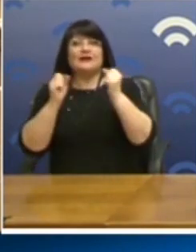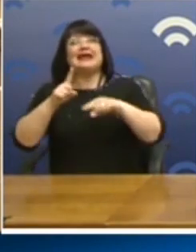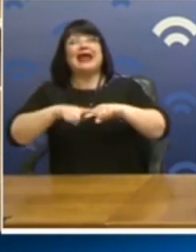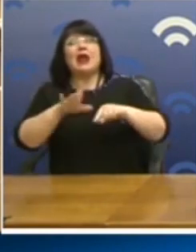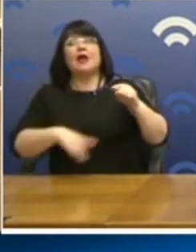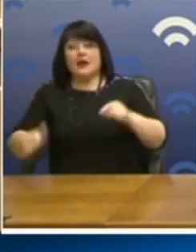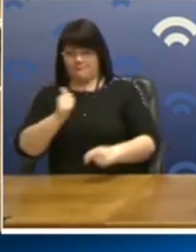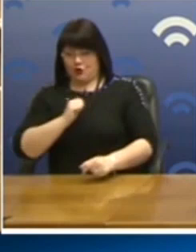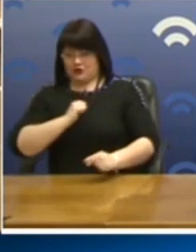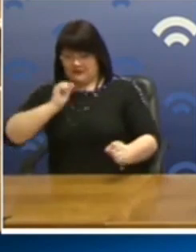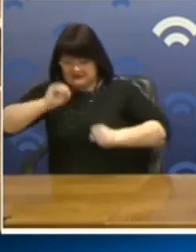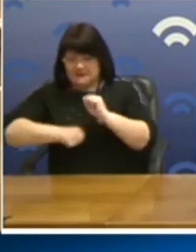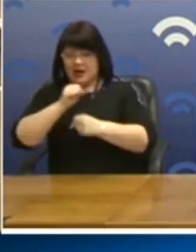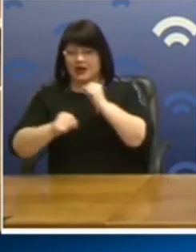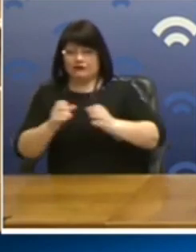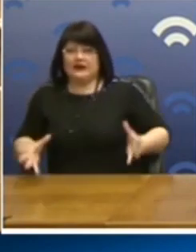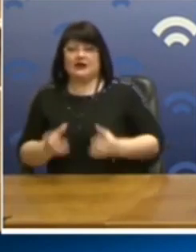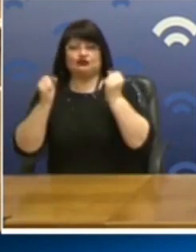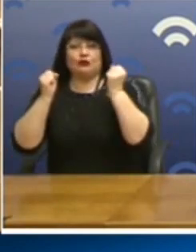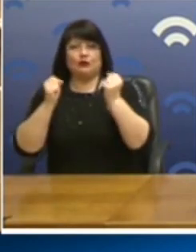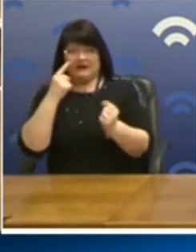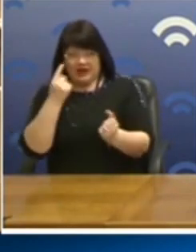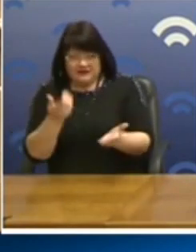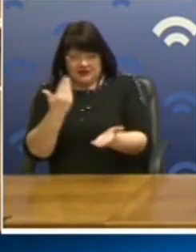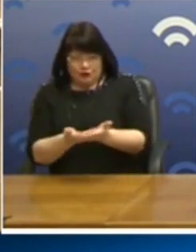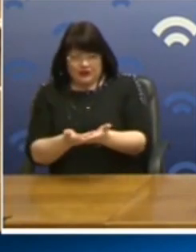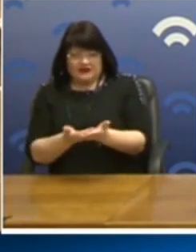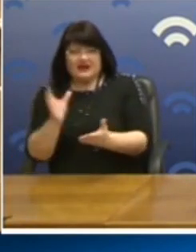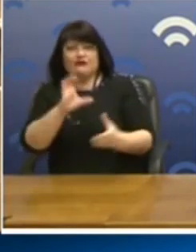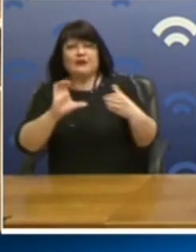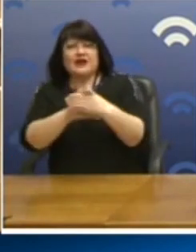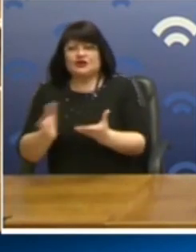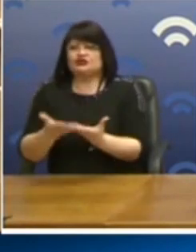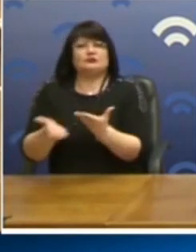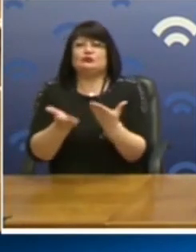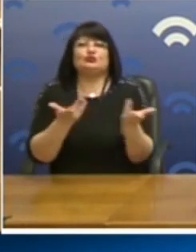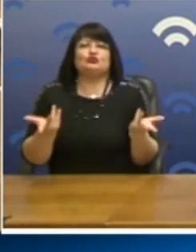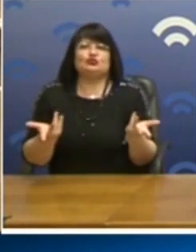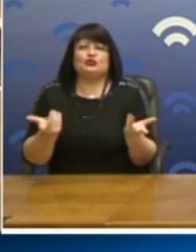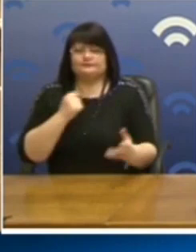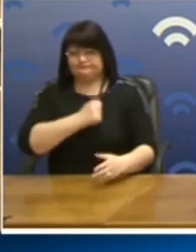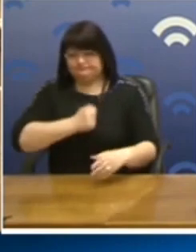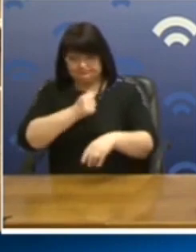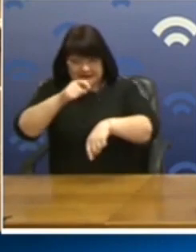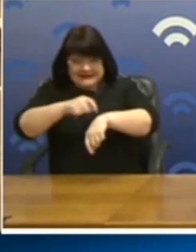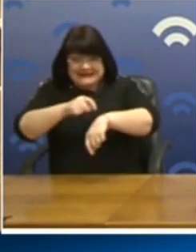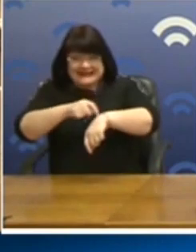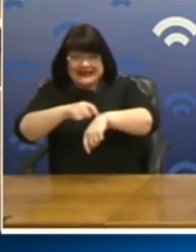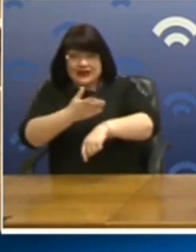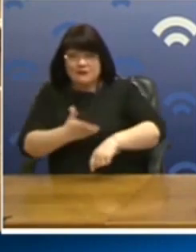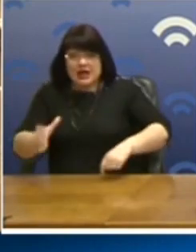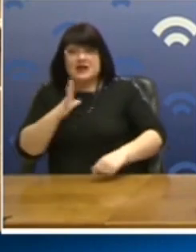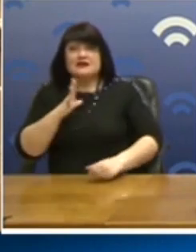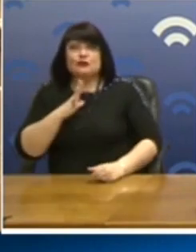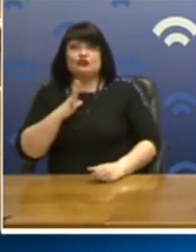αποδεικνύεται λοιπόν και με αυτόν τον τρόπο και μάλιστα μέσα σε τραγικές στιγμές για τους λαούς